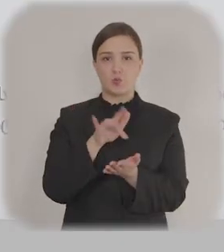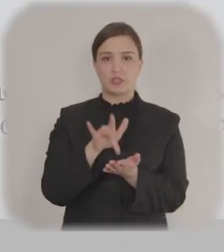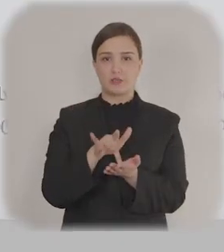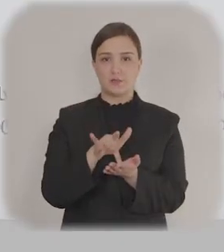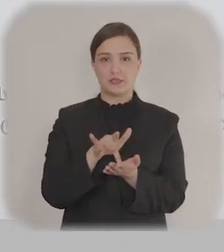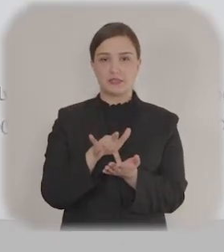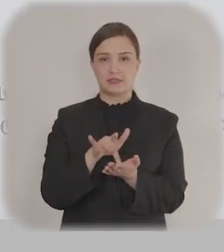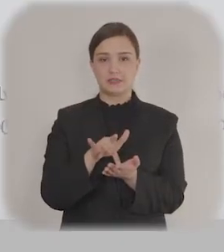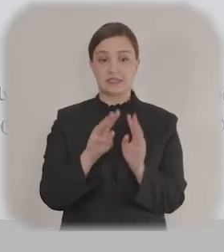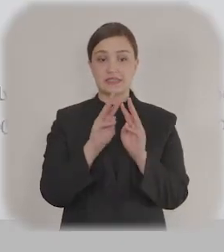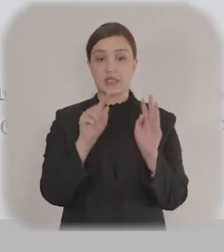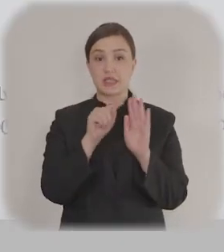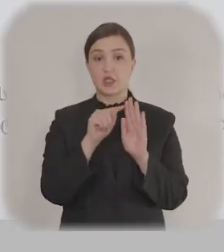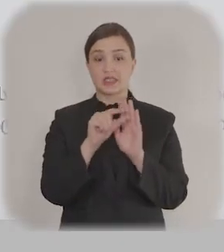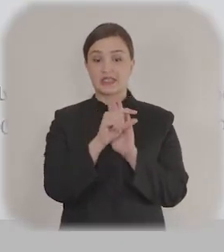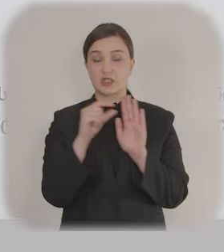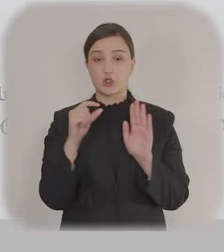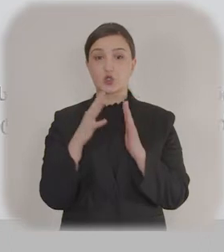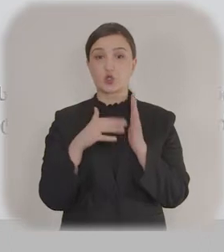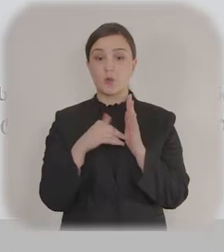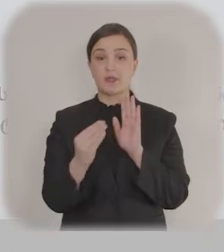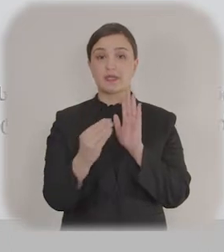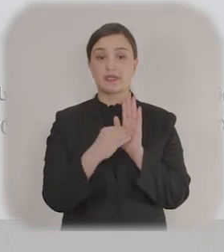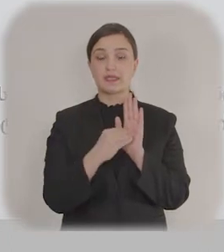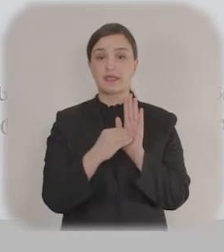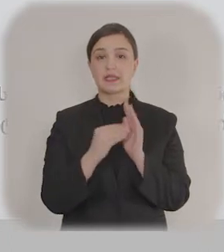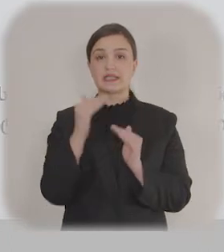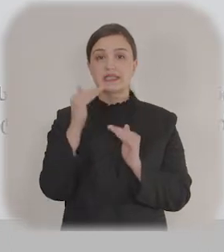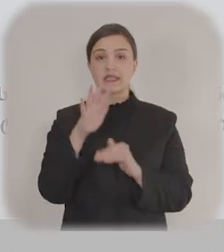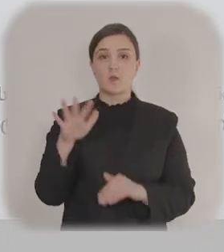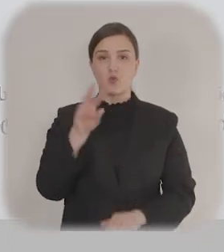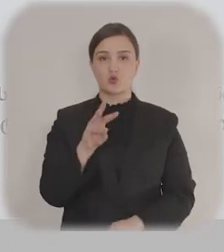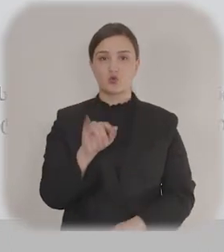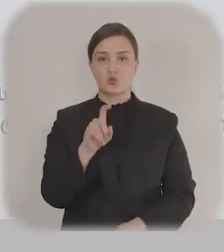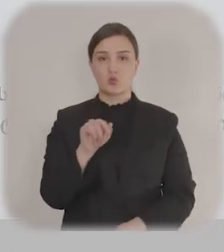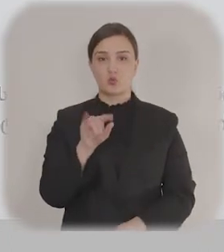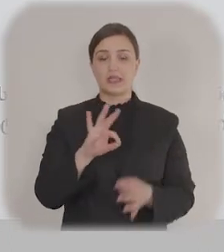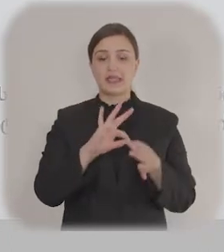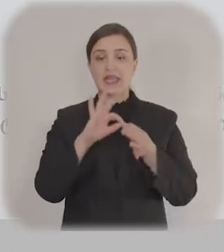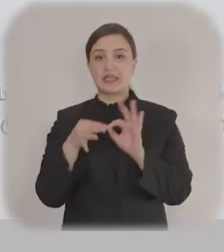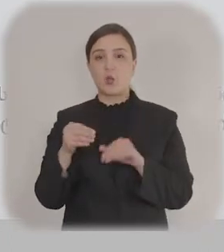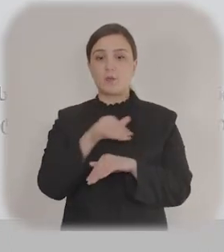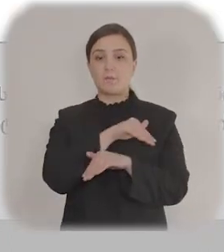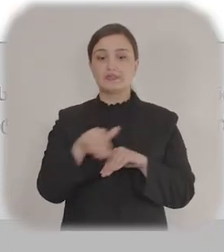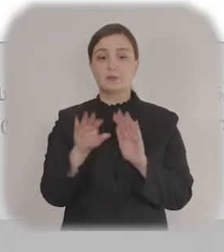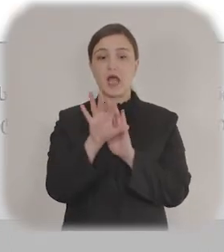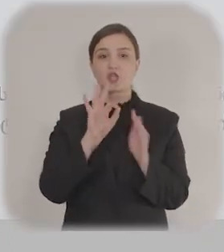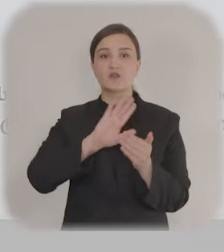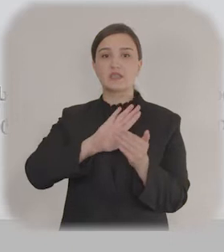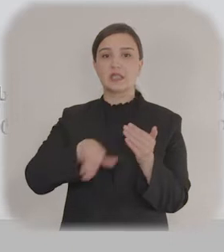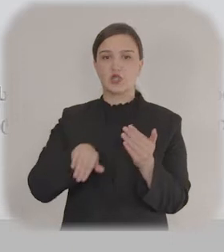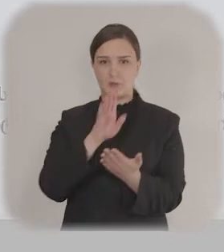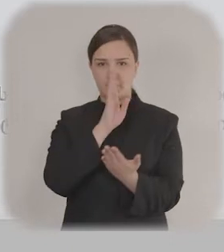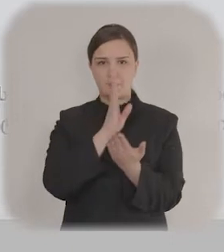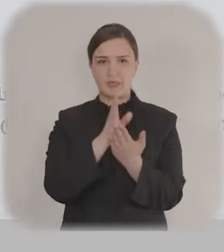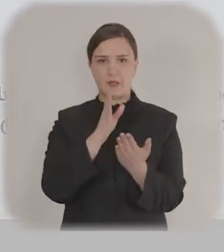Detallı ünvanda seçimdən əvvəl isə birbaşa əlimizlə konkret adı, məsələn, kalandacı kükəsi